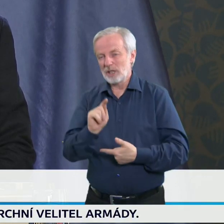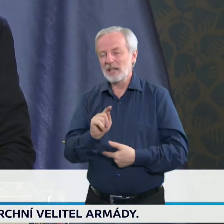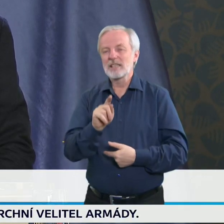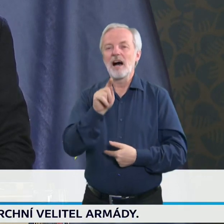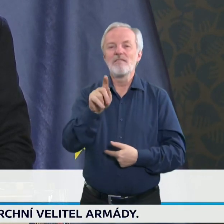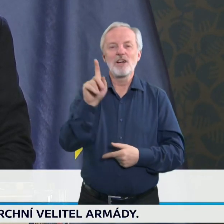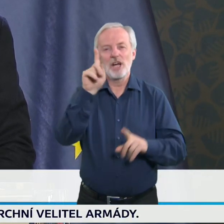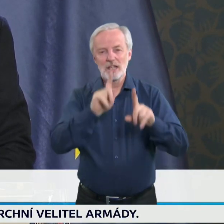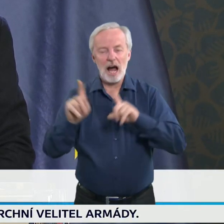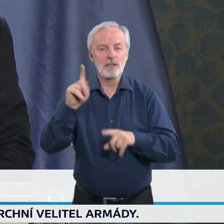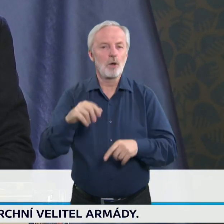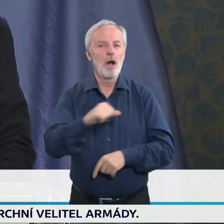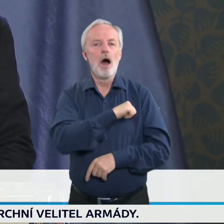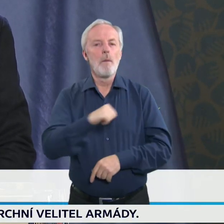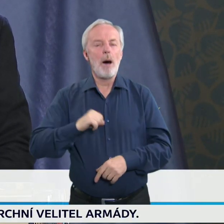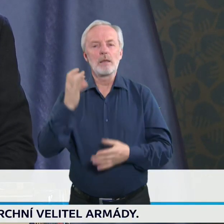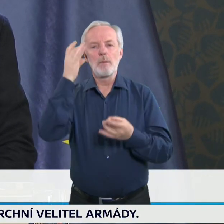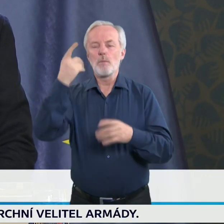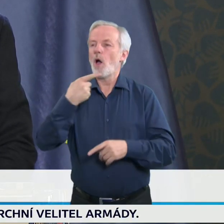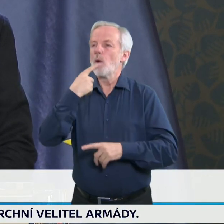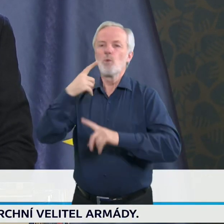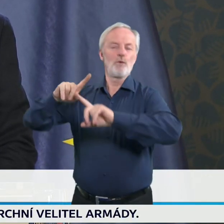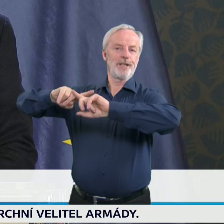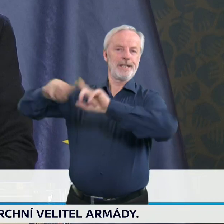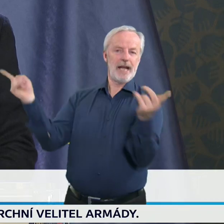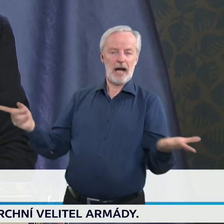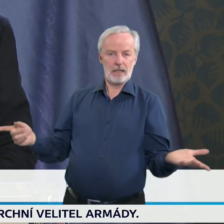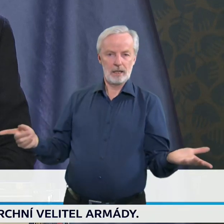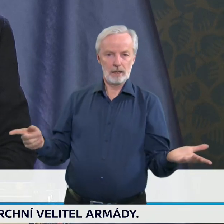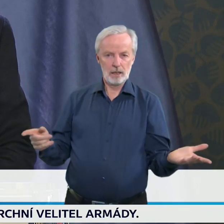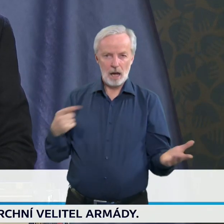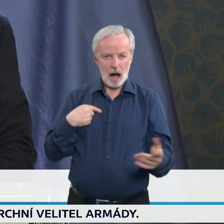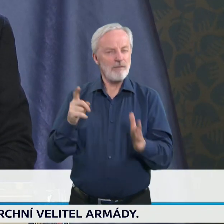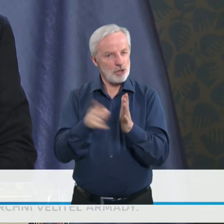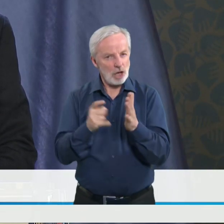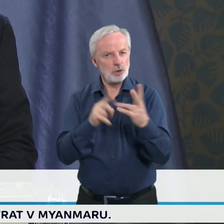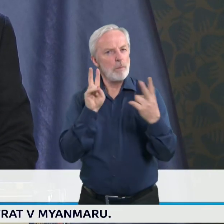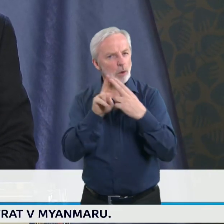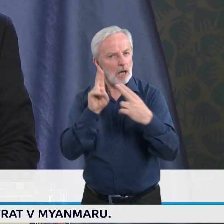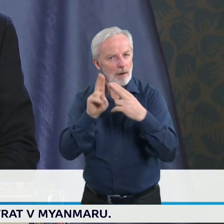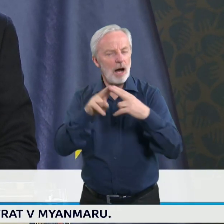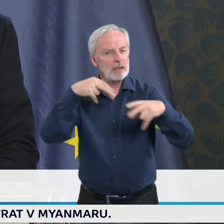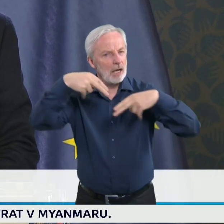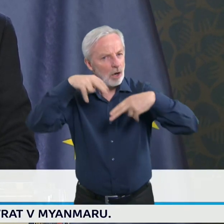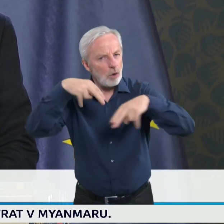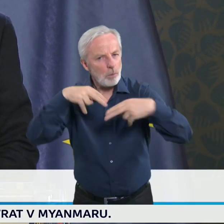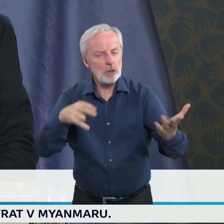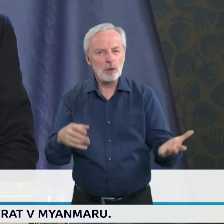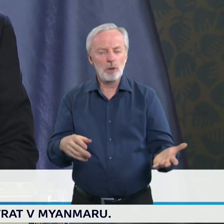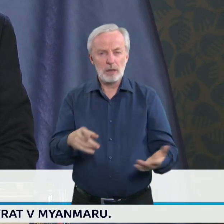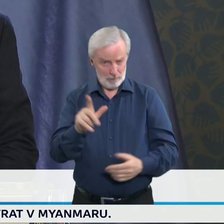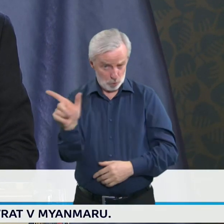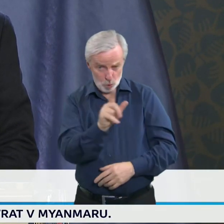říká nějaké názory, vy jste s nimi často konfrontovaný, komunikujete s ním, je tady nějaká snaha třeba scházet se, aby